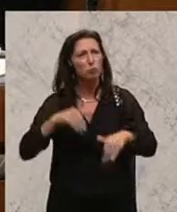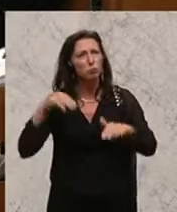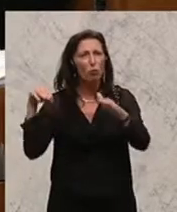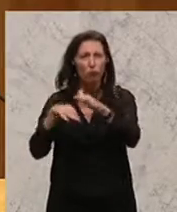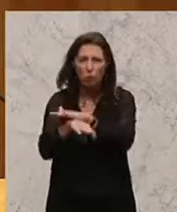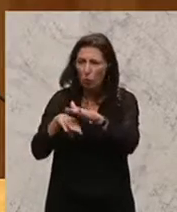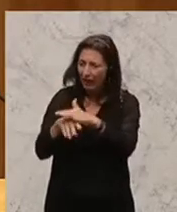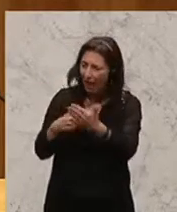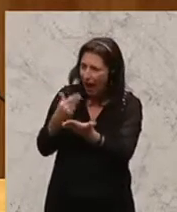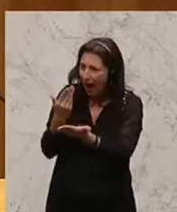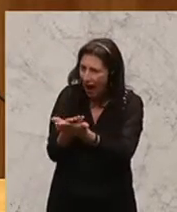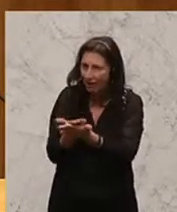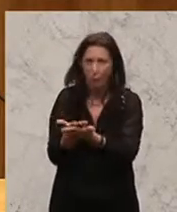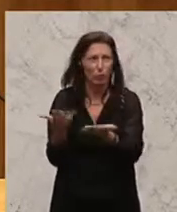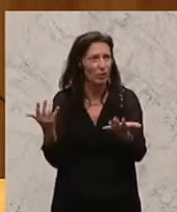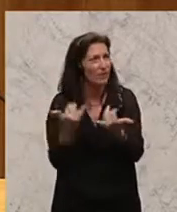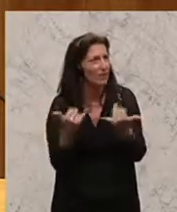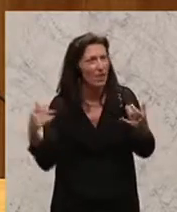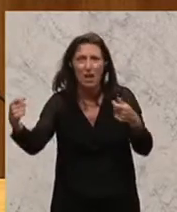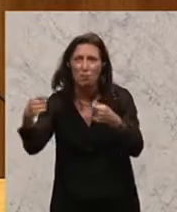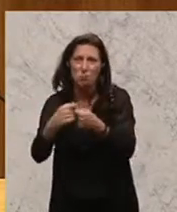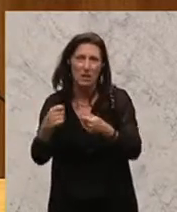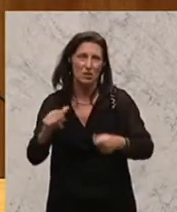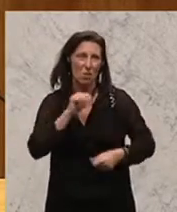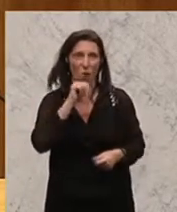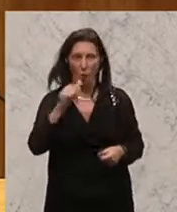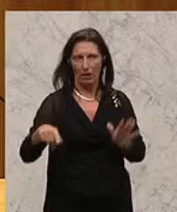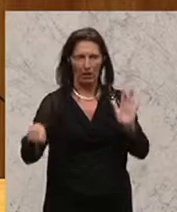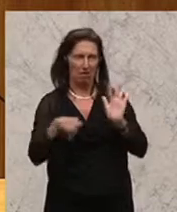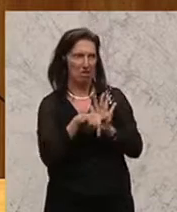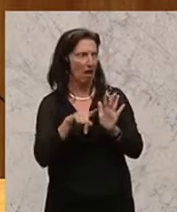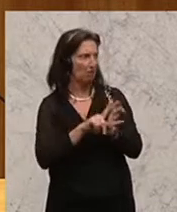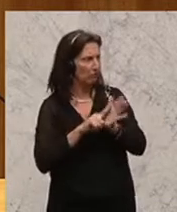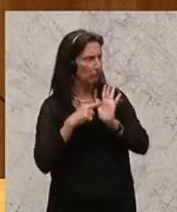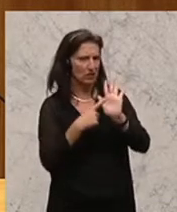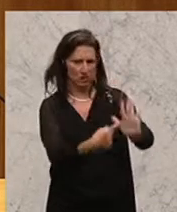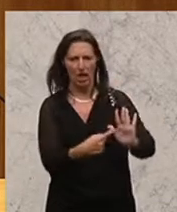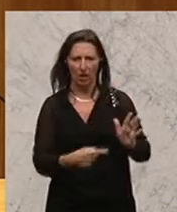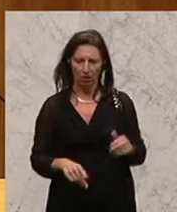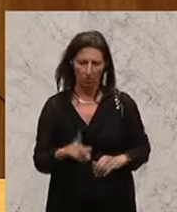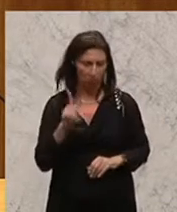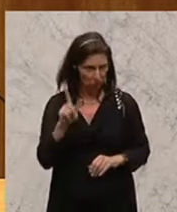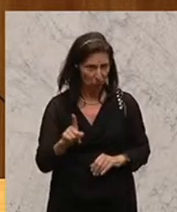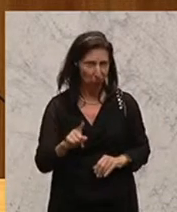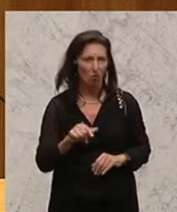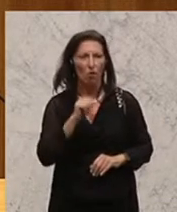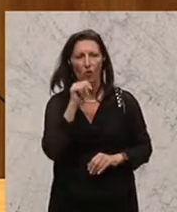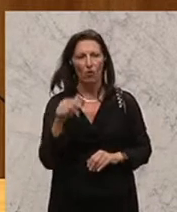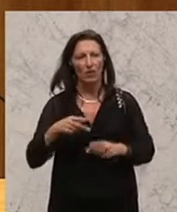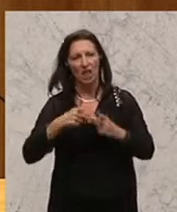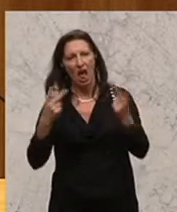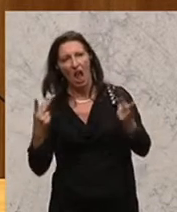sie sich verdienen. Und nicht, dass wir das Dunkle nach vorne kehren und im Unterschied dazu das Helle nach vorne lassen.